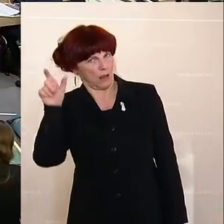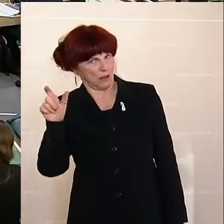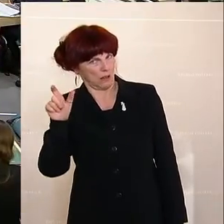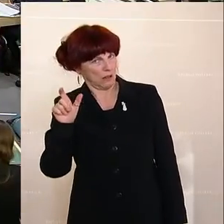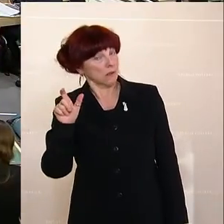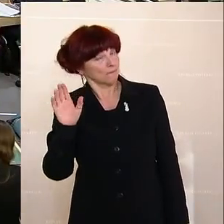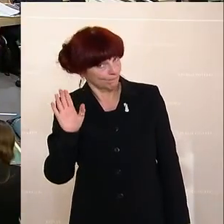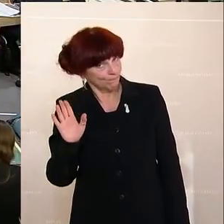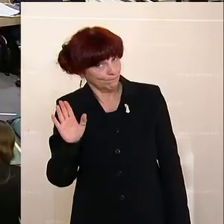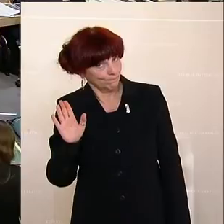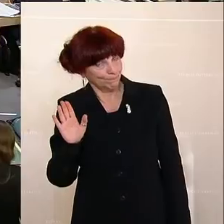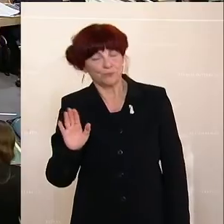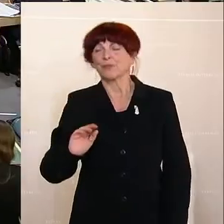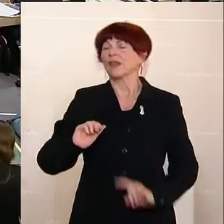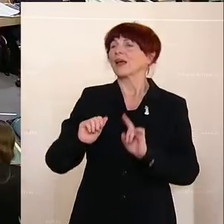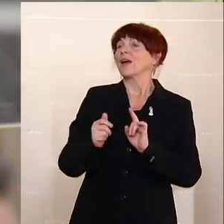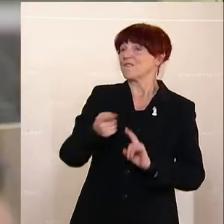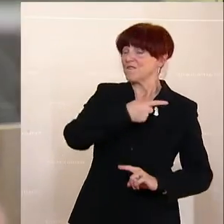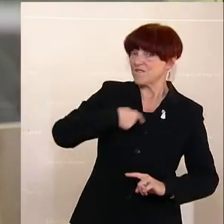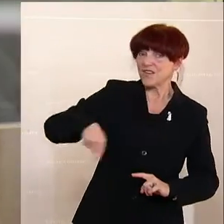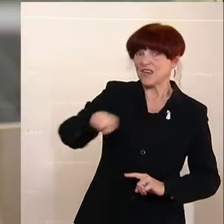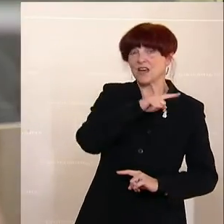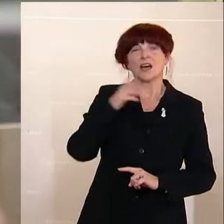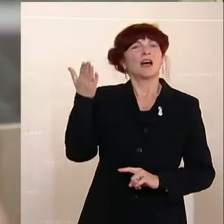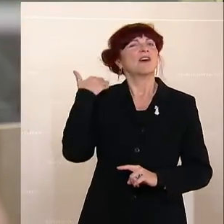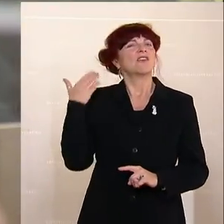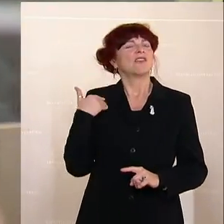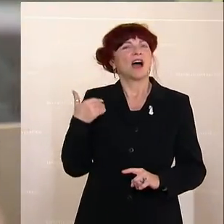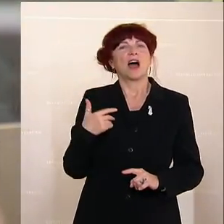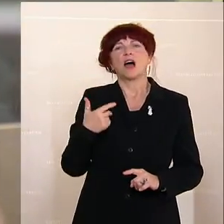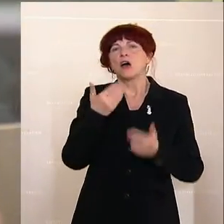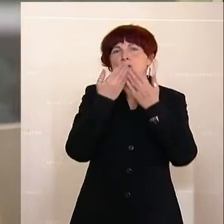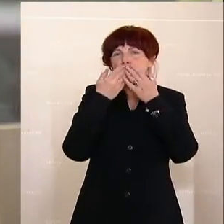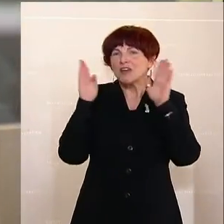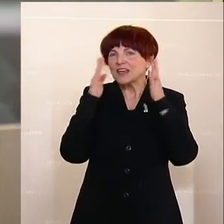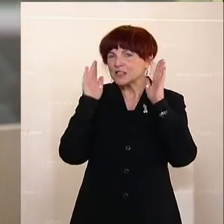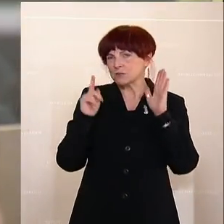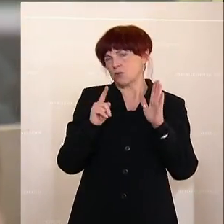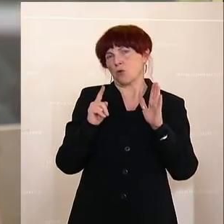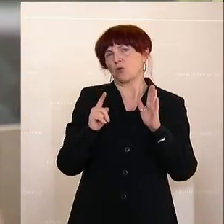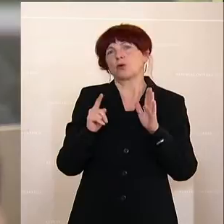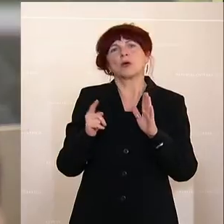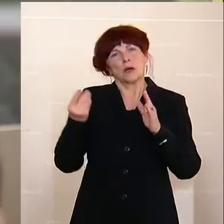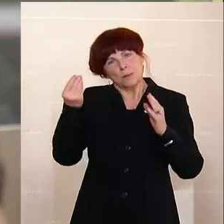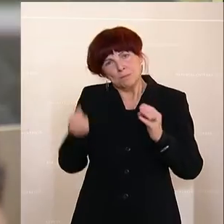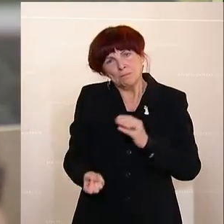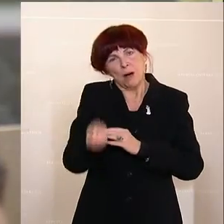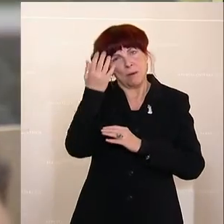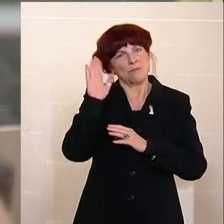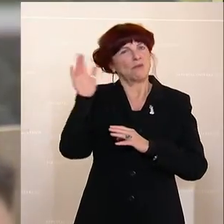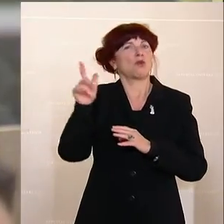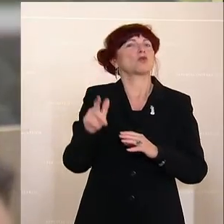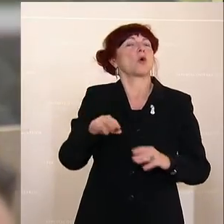Wir haben uns also den fraglichen Facebook-Auftritt des Herrn Kollegen Schnedlitz angesehen.